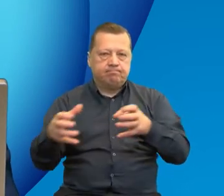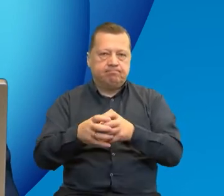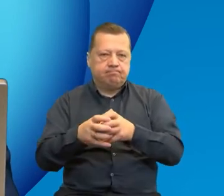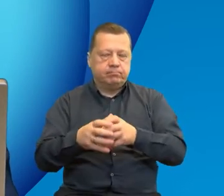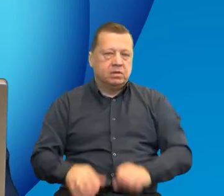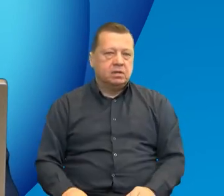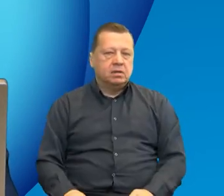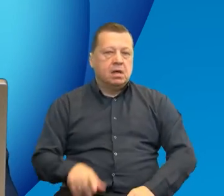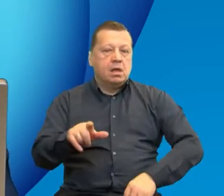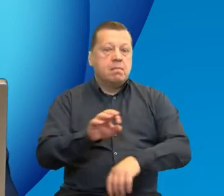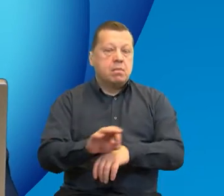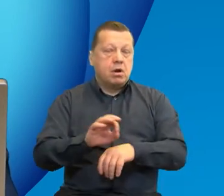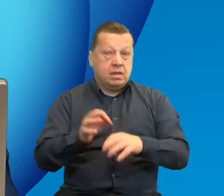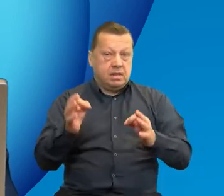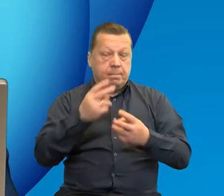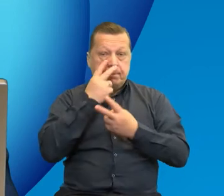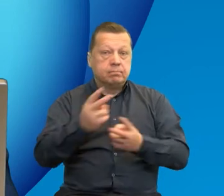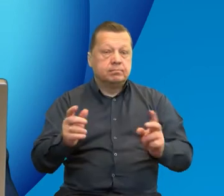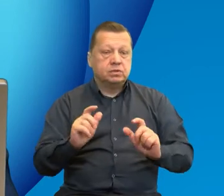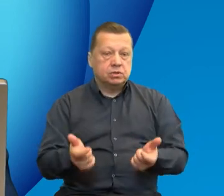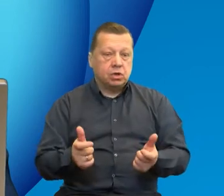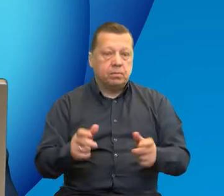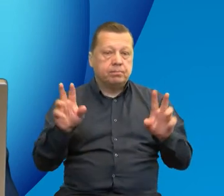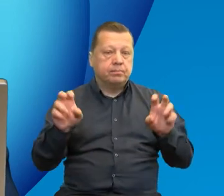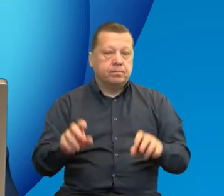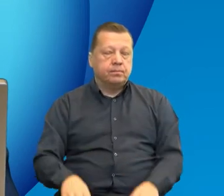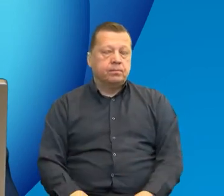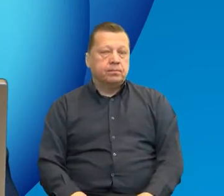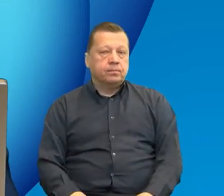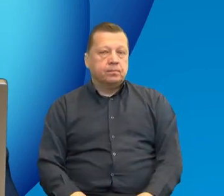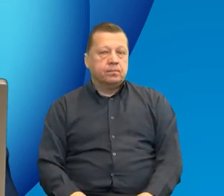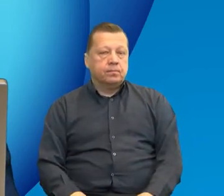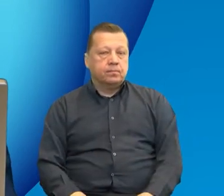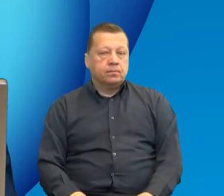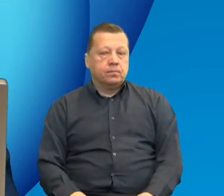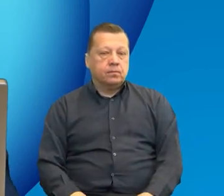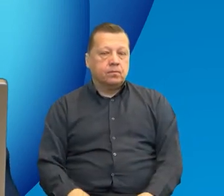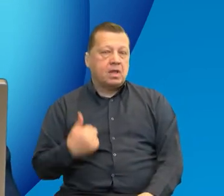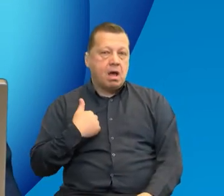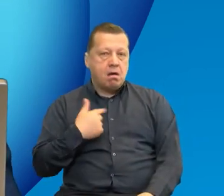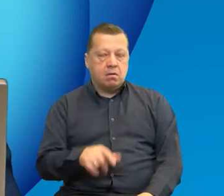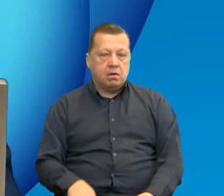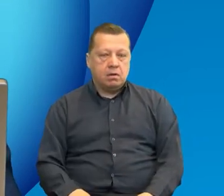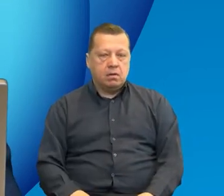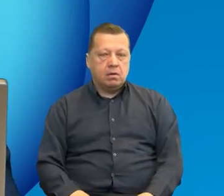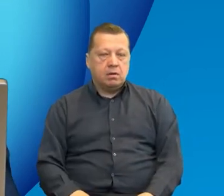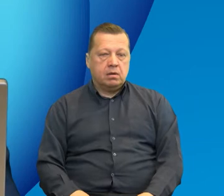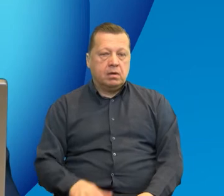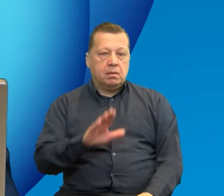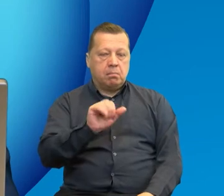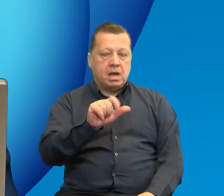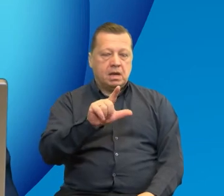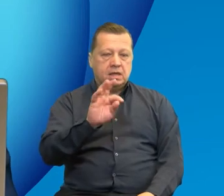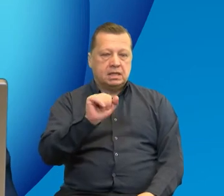projektem, który chcemy pokazać, jest projekt o nazwie po angielsku brzmiącym